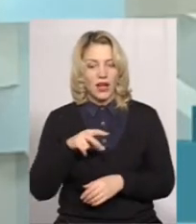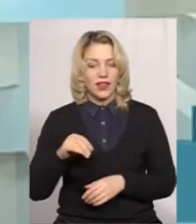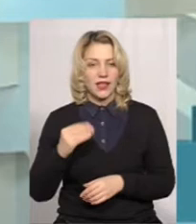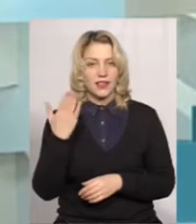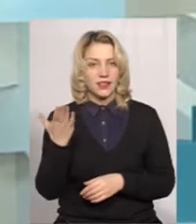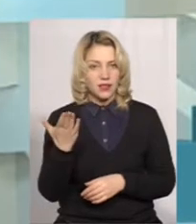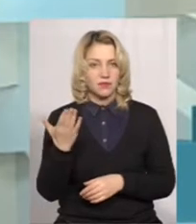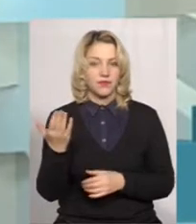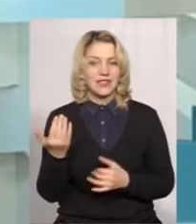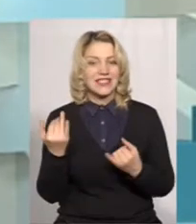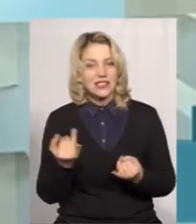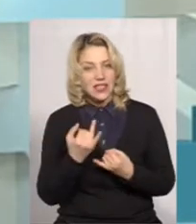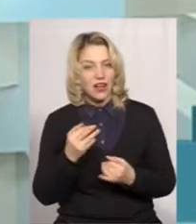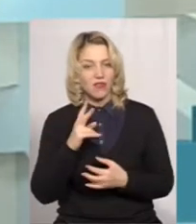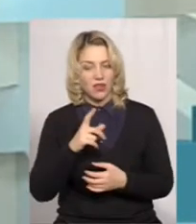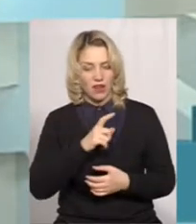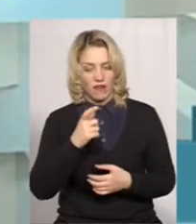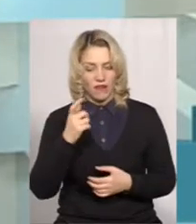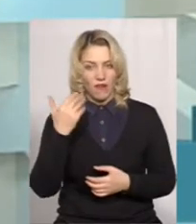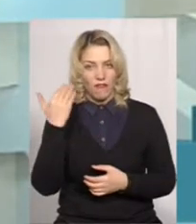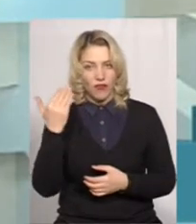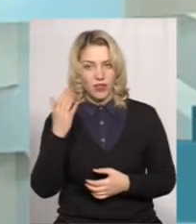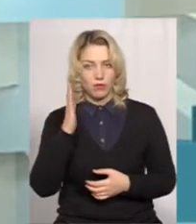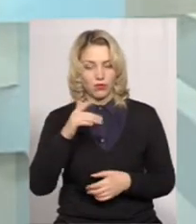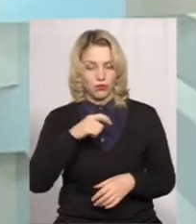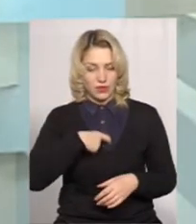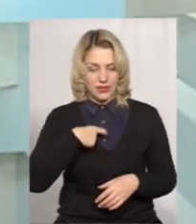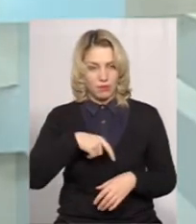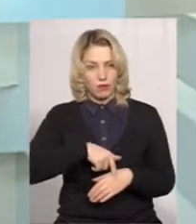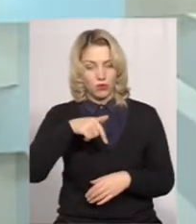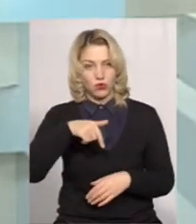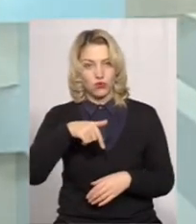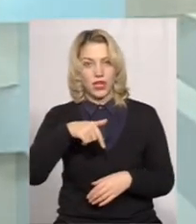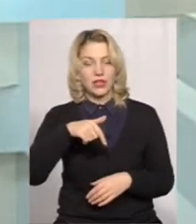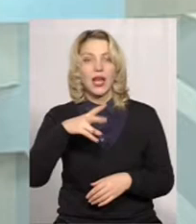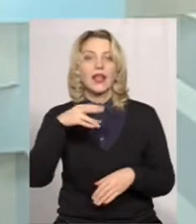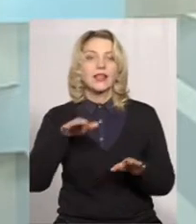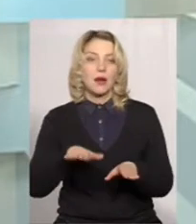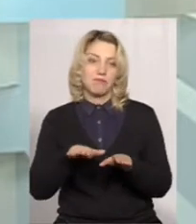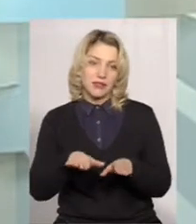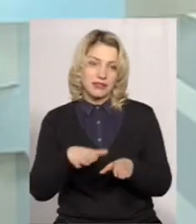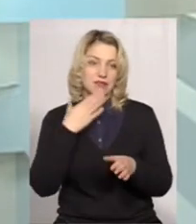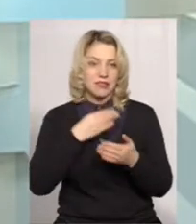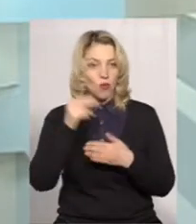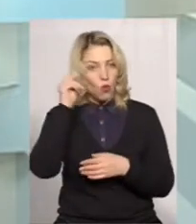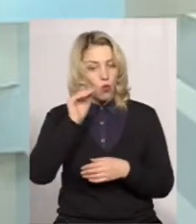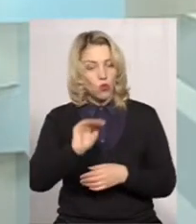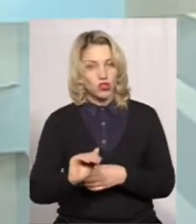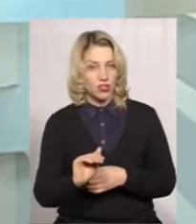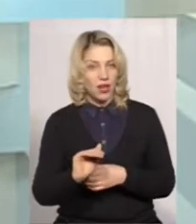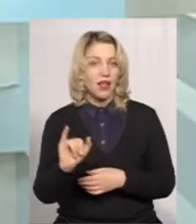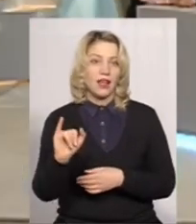їм цікаво, як вони будуть себе почувати на місці свого учня,